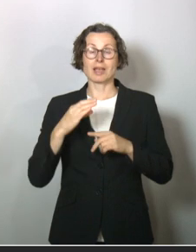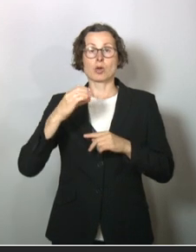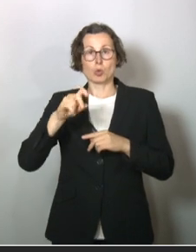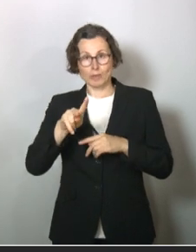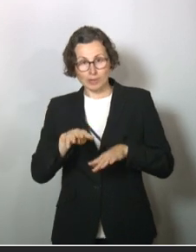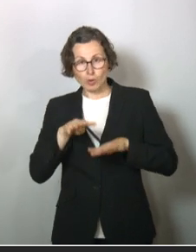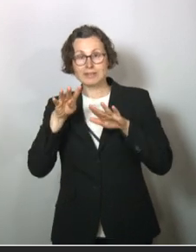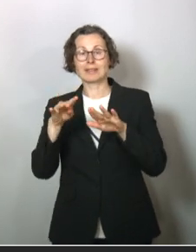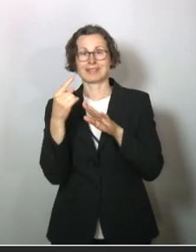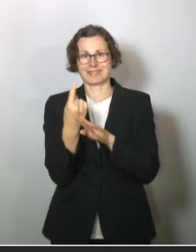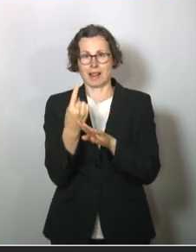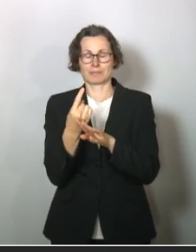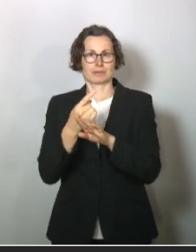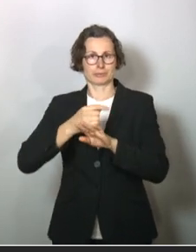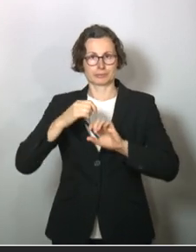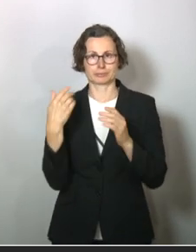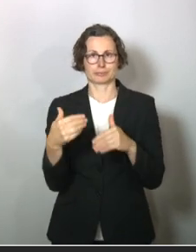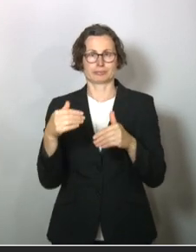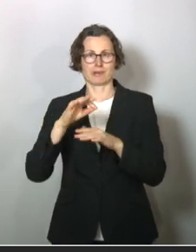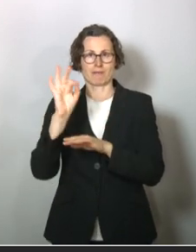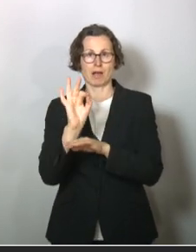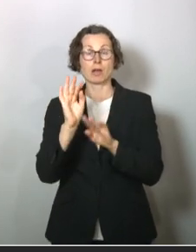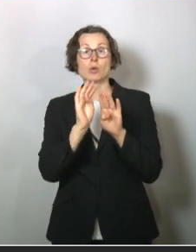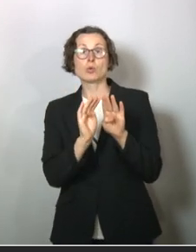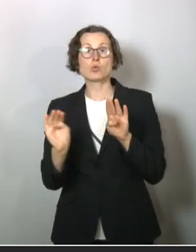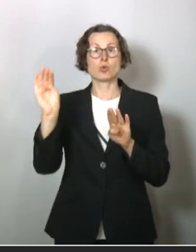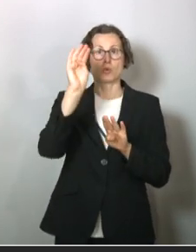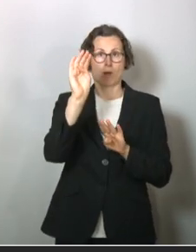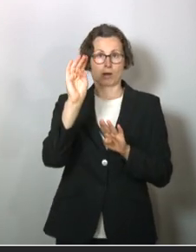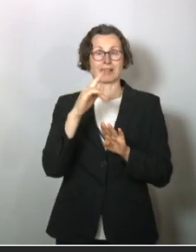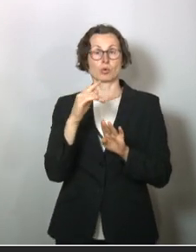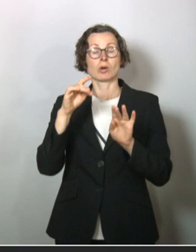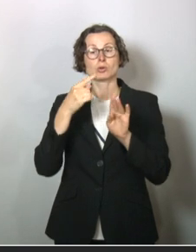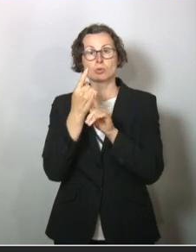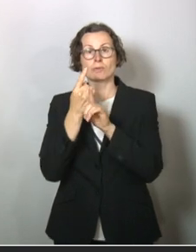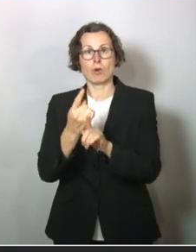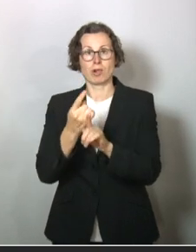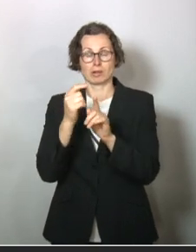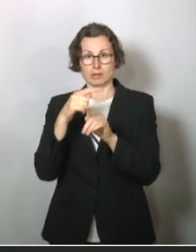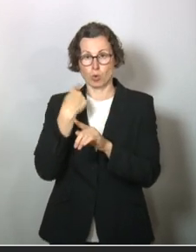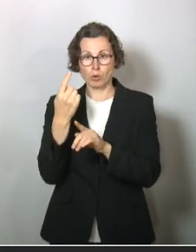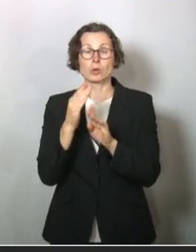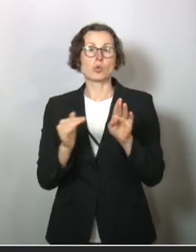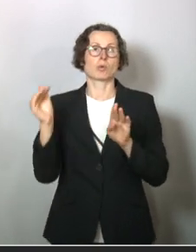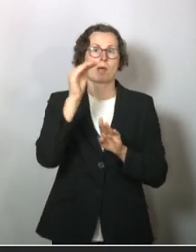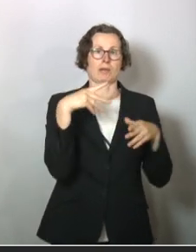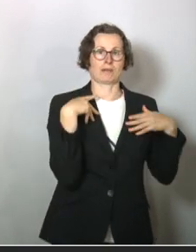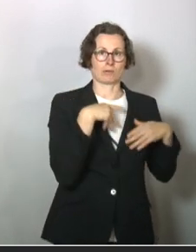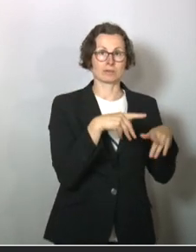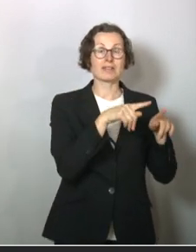zu gefährlich. Sie liegt deutlich in der Letalität über der einer Influenza-Apandemie. Aber wenn es uns gelingt,